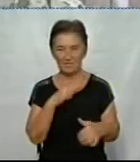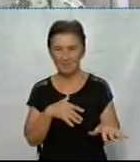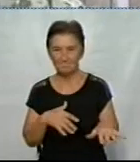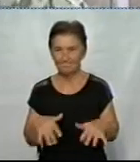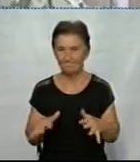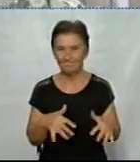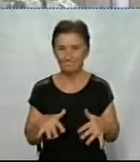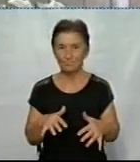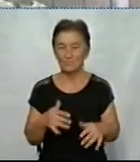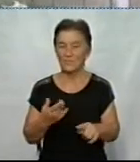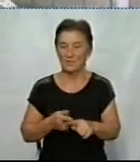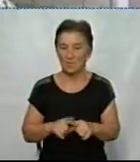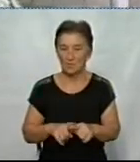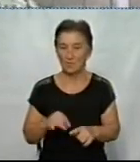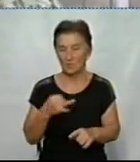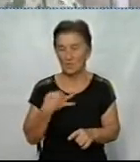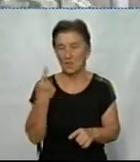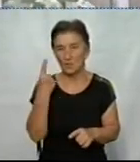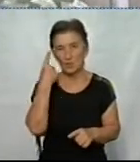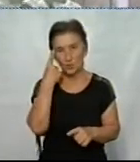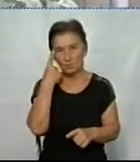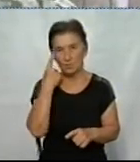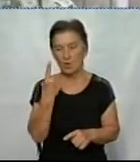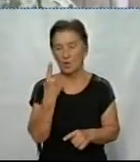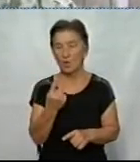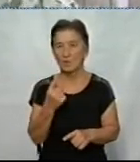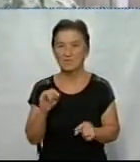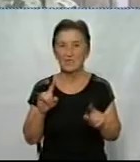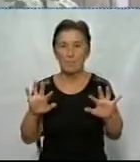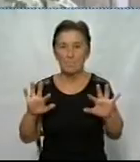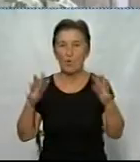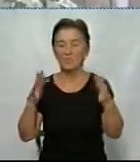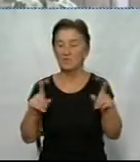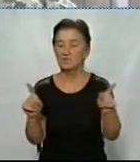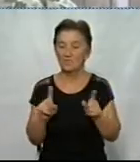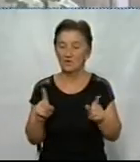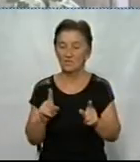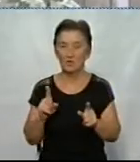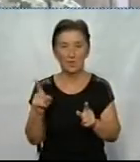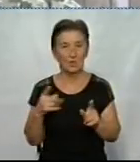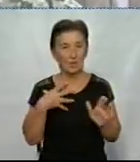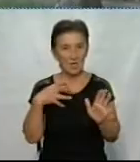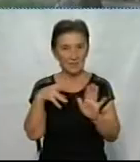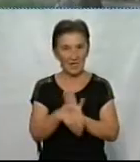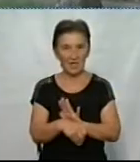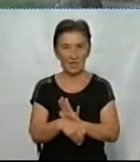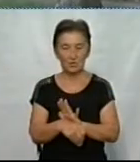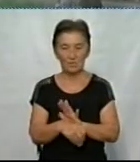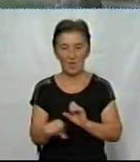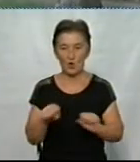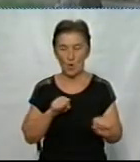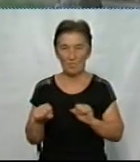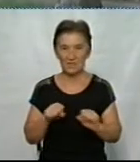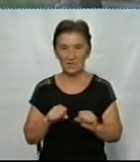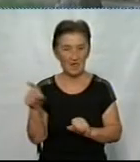І навіть, я так думаю, одним із моментів стало те, що загинув командир групи. Після цього